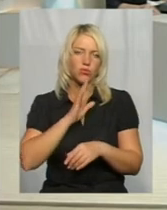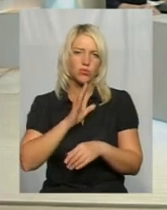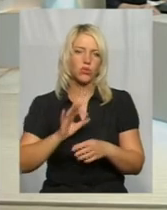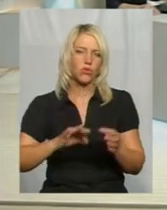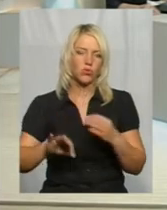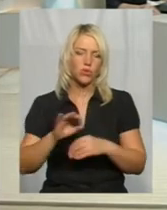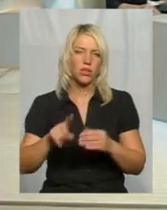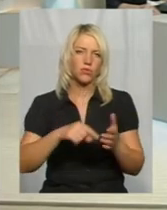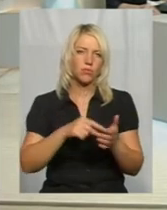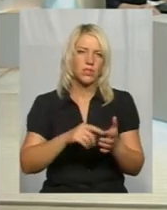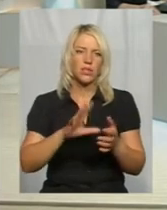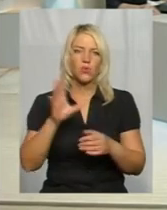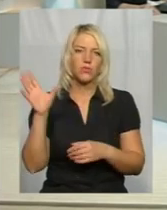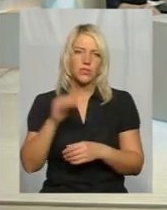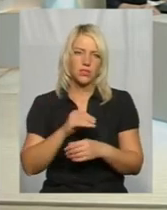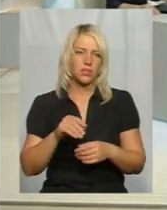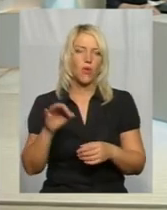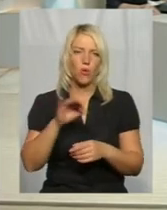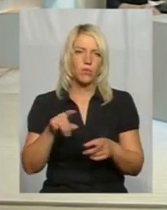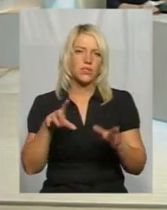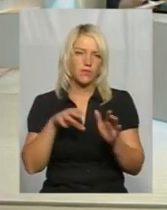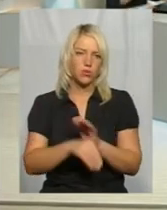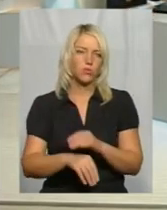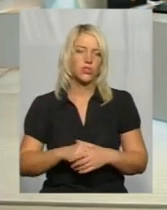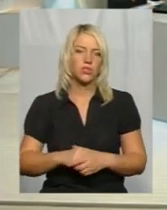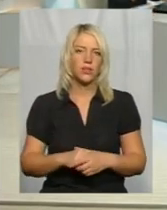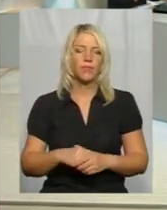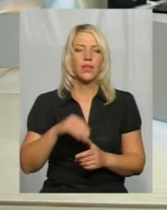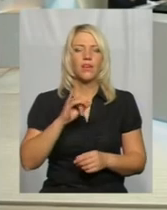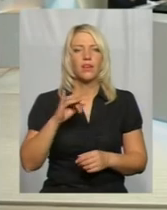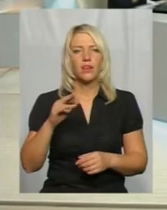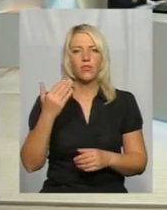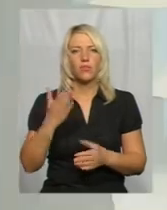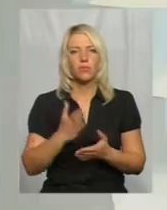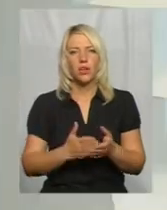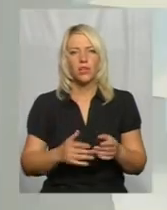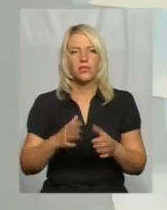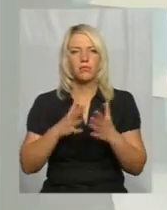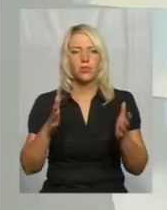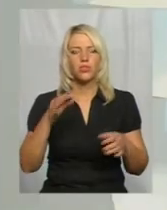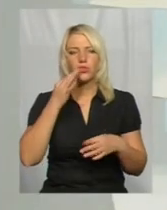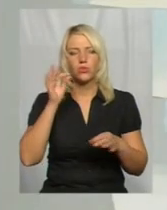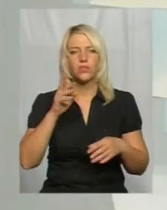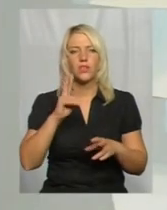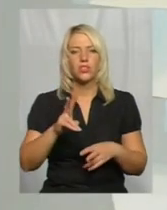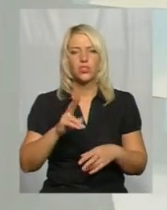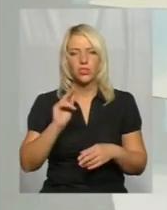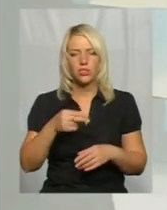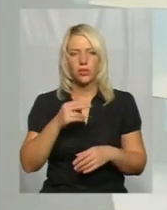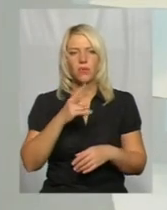міста всіх, і в області в тому числі. Пані Еліна, скажіть, ви маєте більший досвід, ніж пані Аталя в